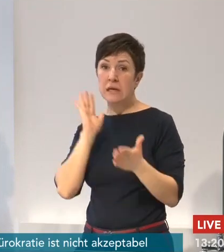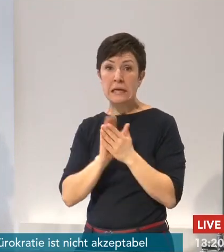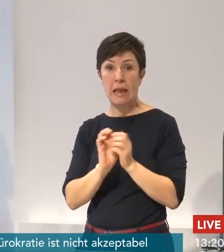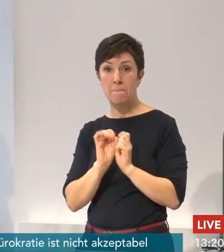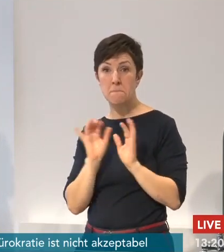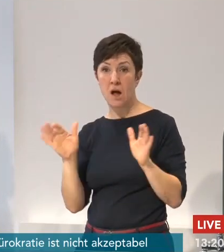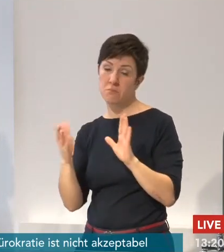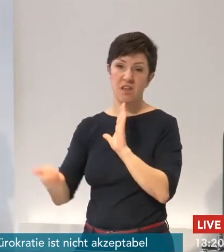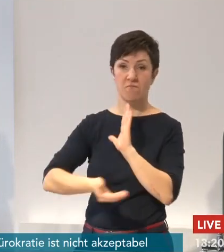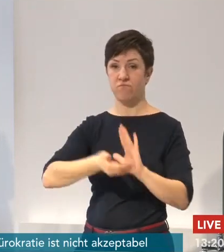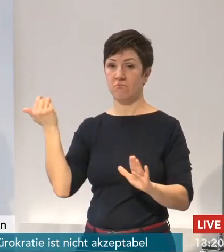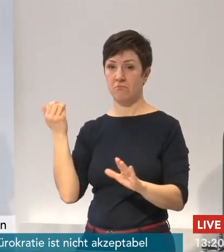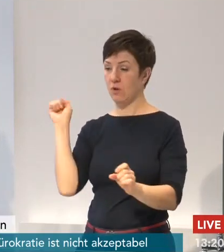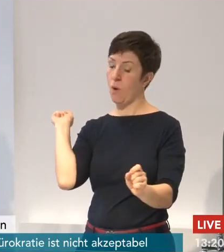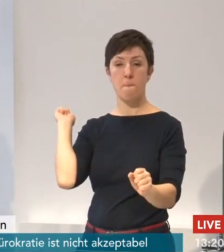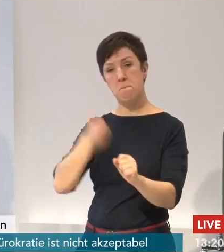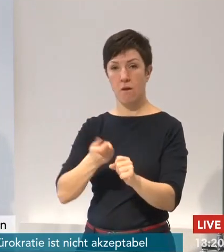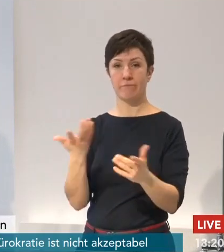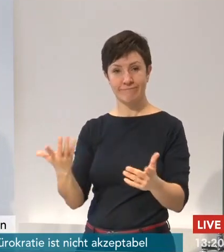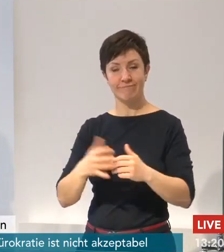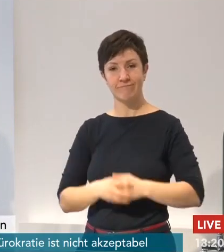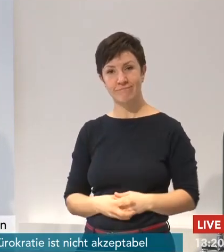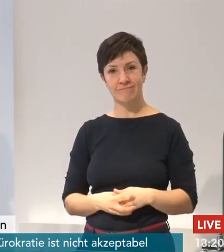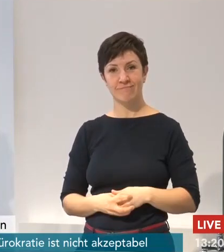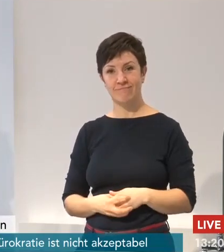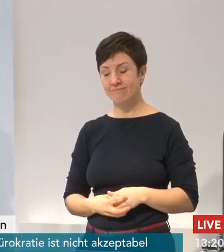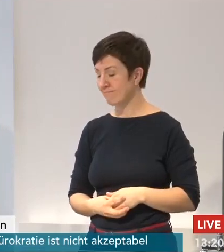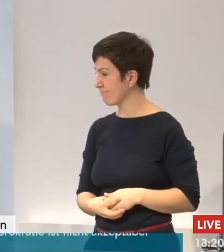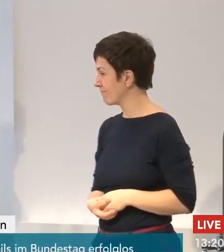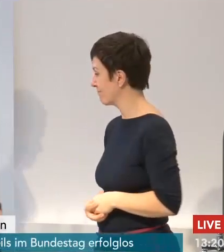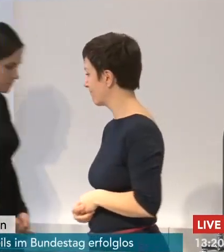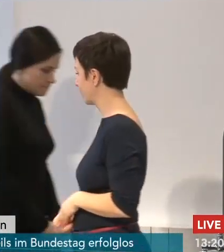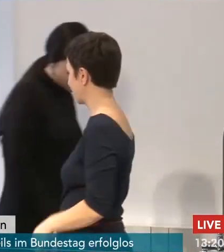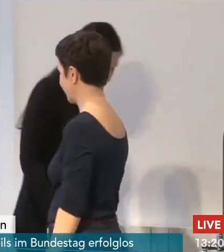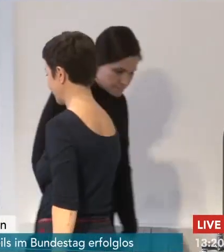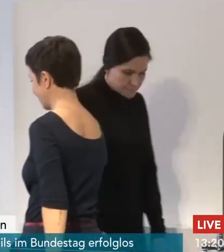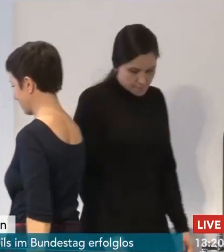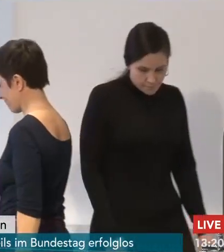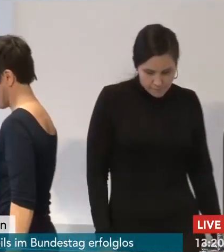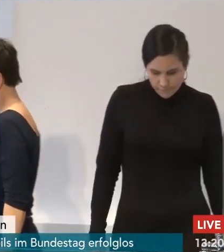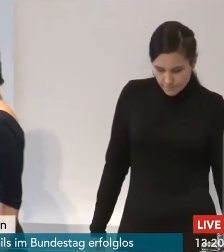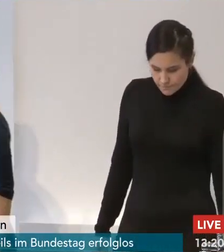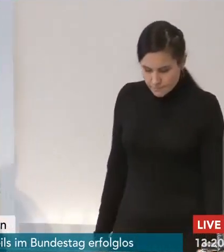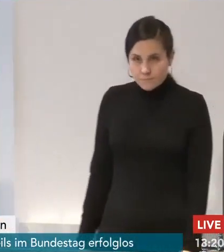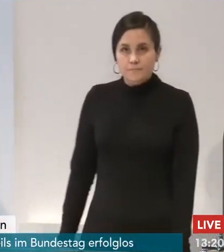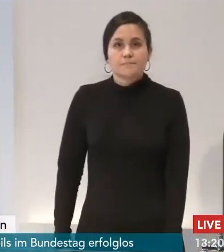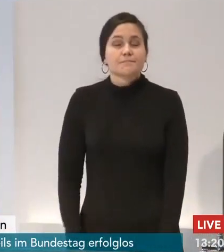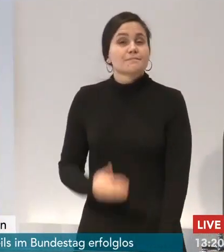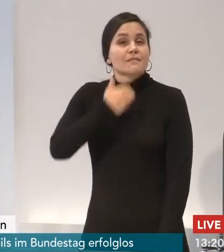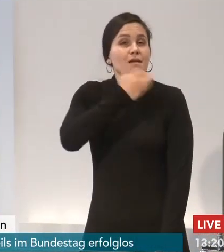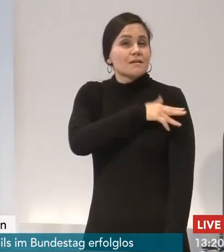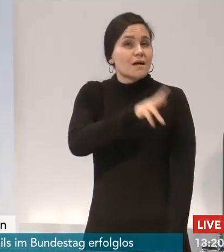die Wirtschaft in unserem Land. Die Hoffnung kann man sich gut anschließen. Vielen Dank, Herr Dr. Althusmann. Es folgt die